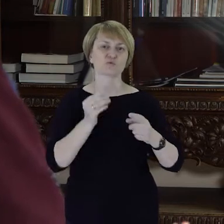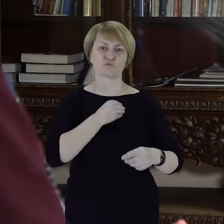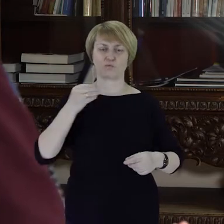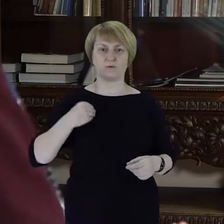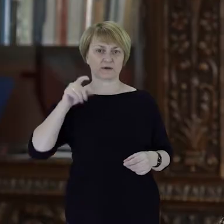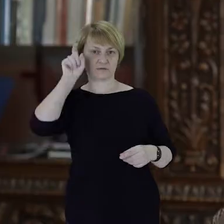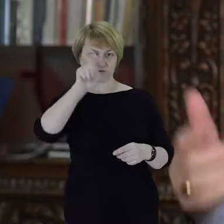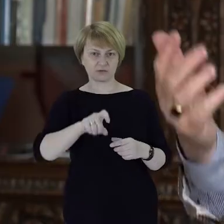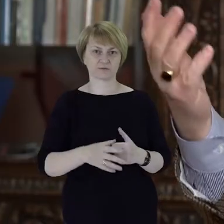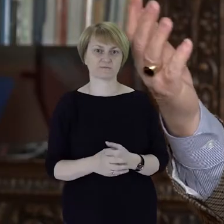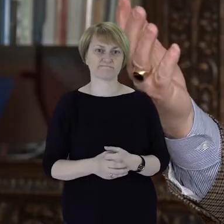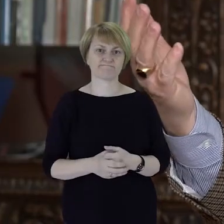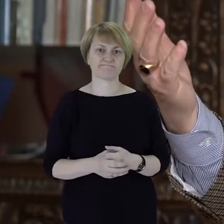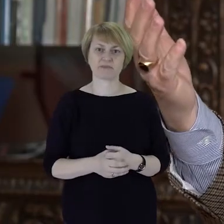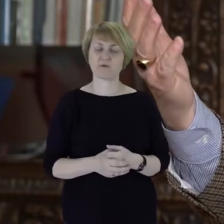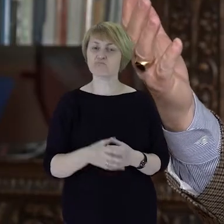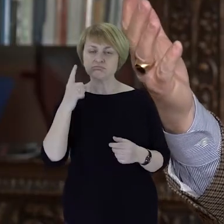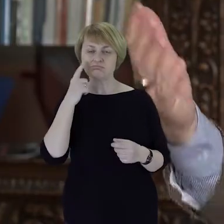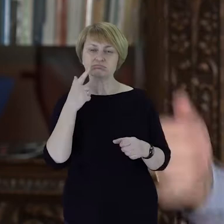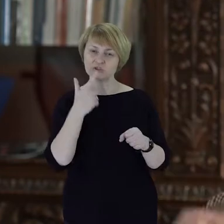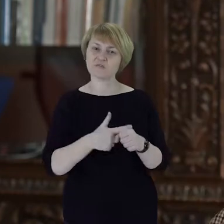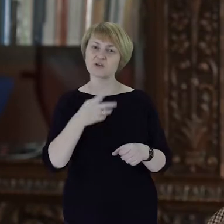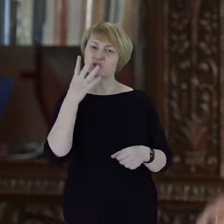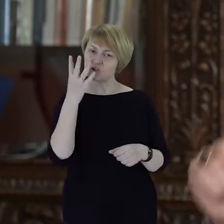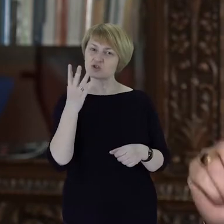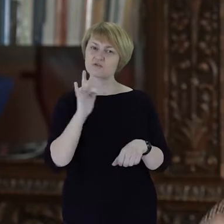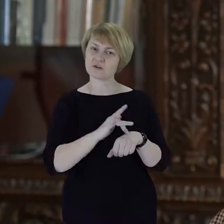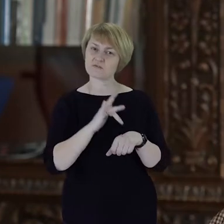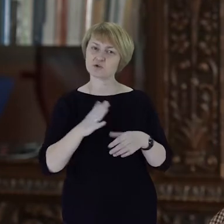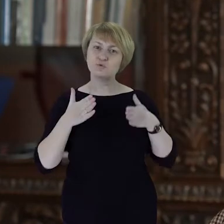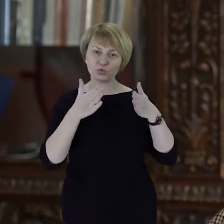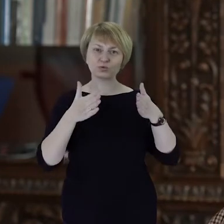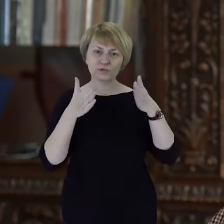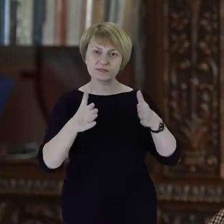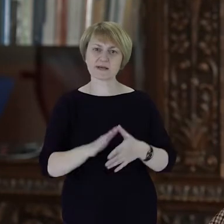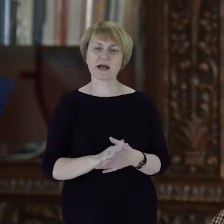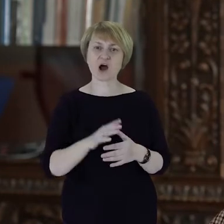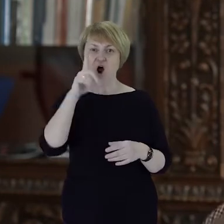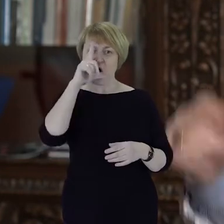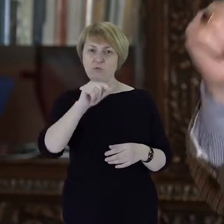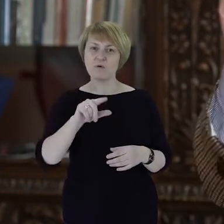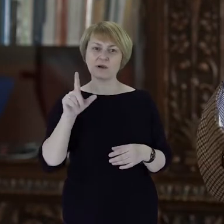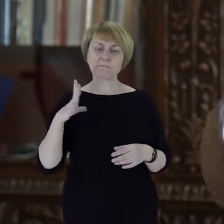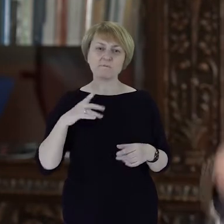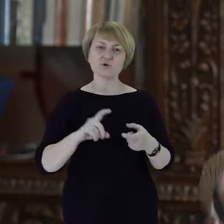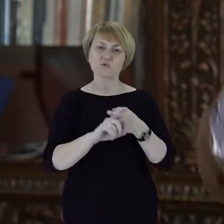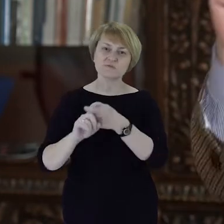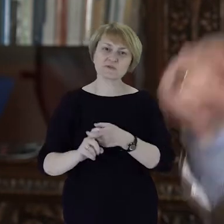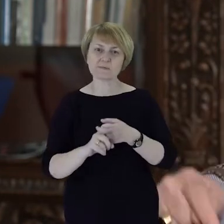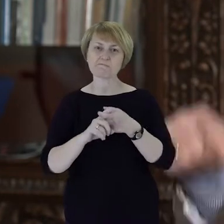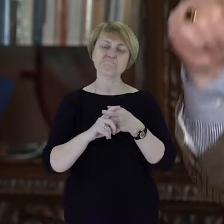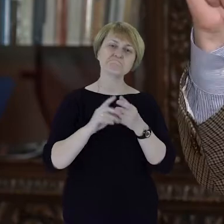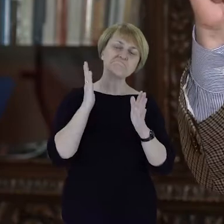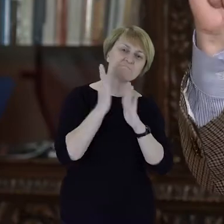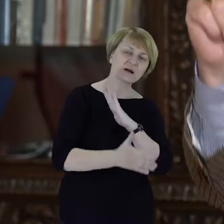Polaków w Niemczech. Na to było to 24 ulice Opola były związane bezpośrednio